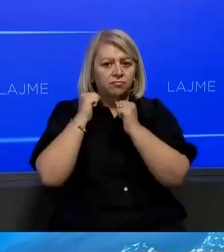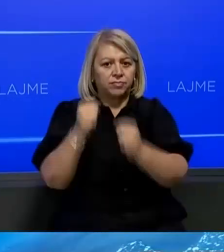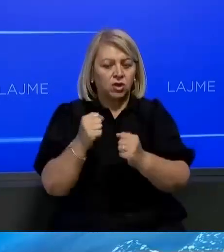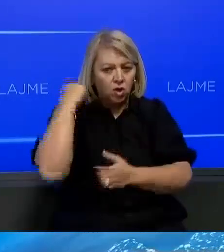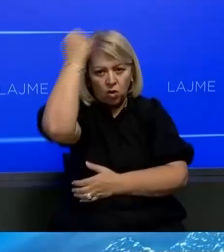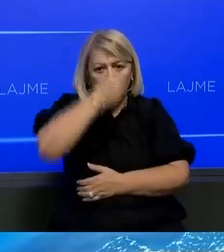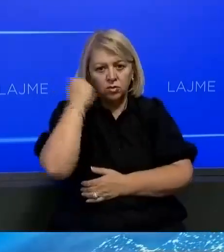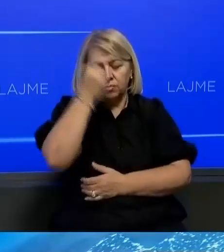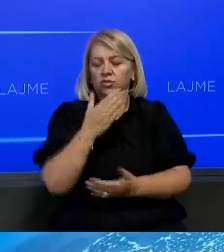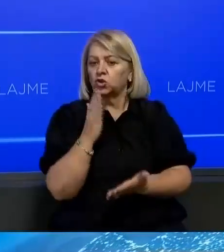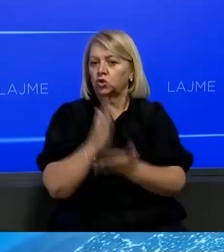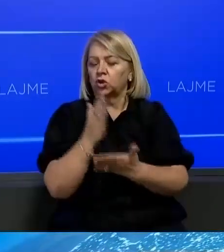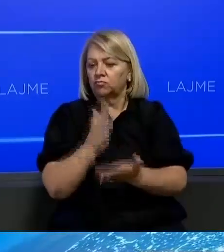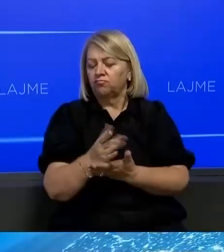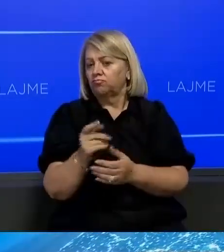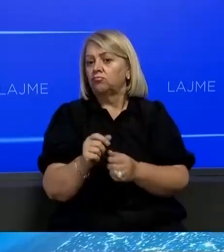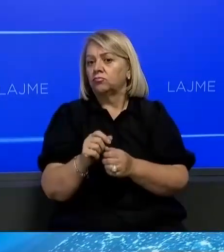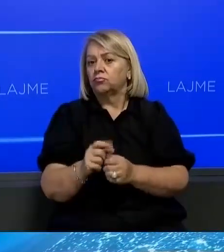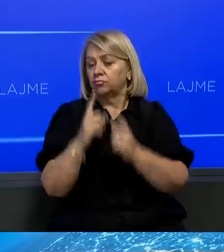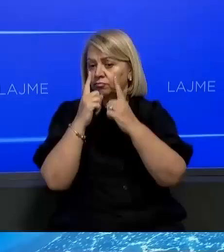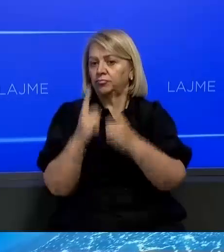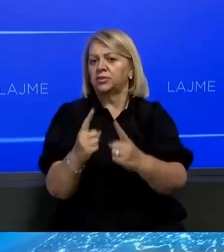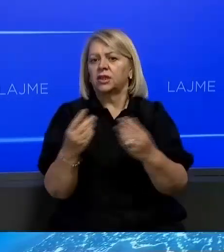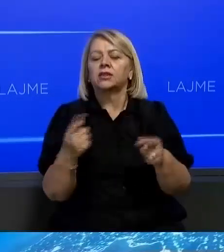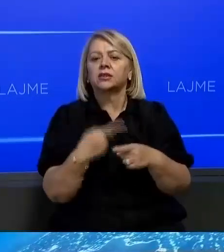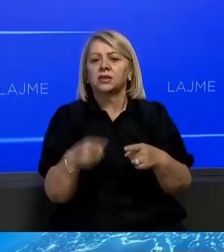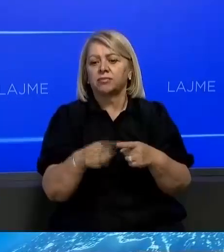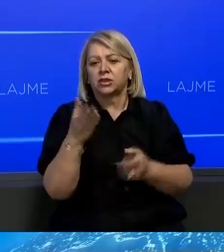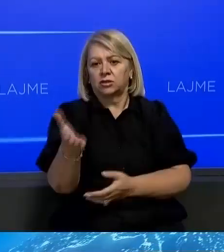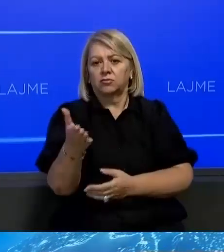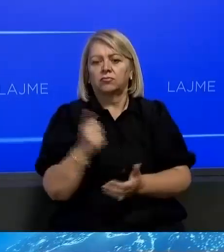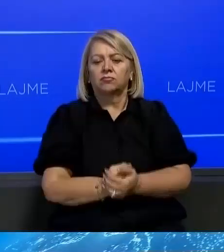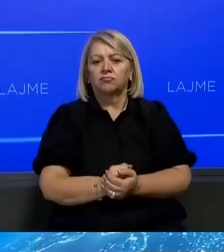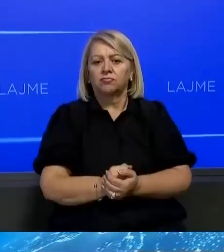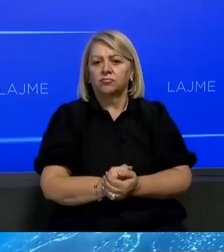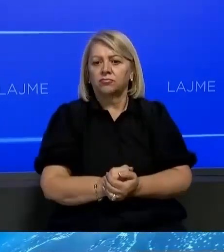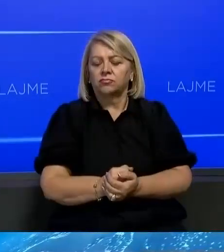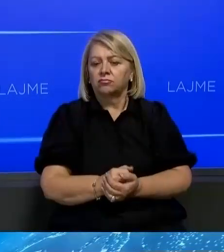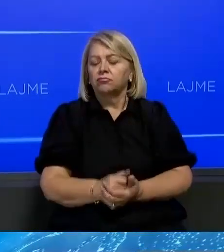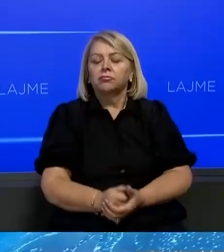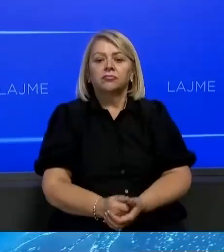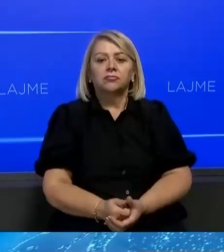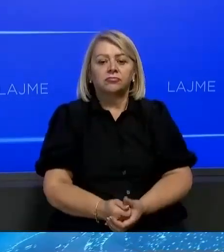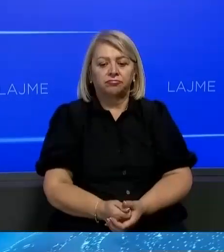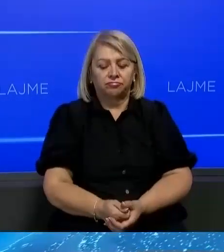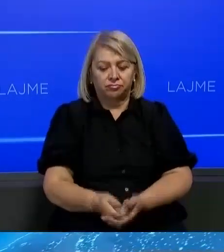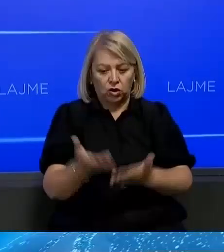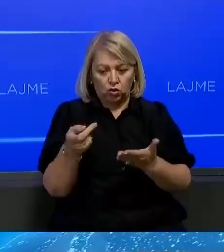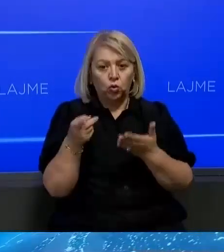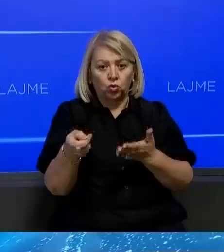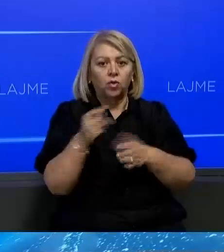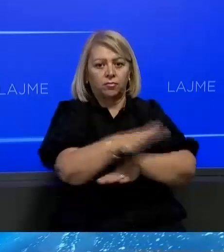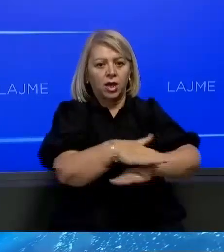Dhe kështu kërë i qënjitmonë, dhe kështu do mbeteni, sepse bishti i shtronë bërë nuk drejtojë. Prandaj këj parlament,